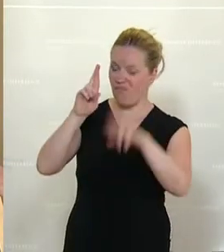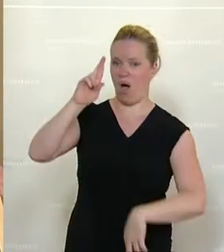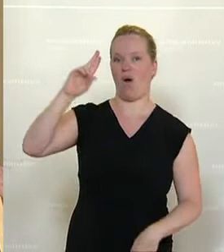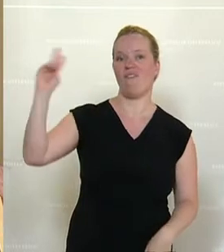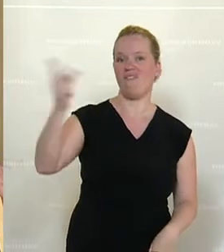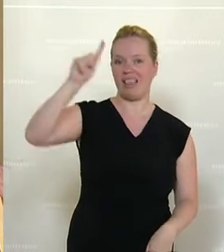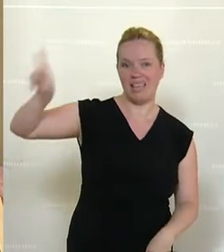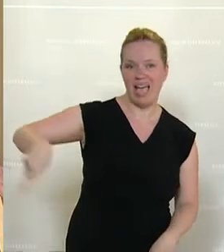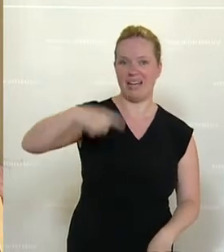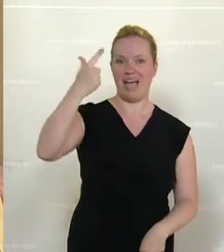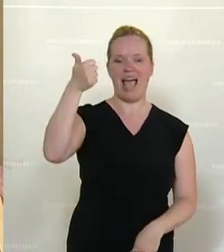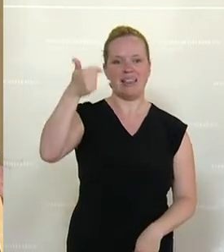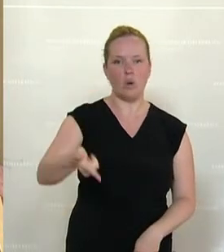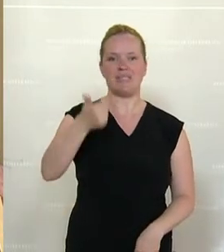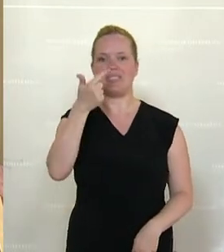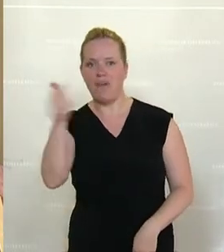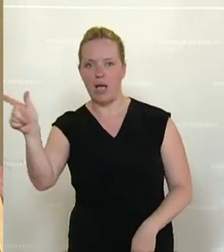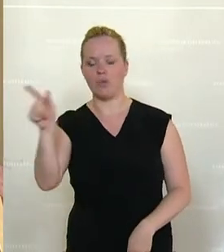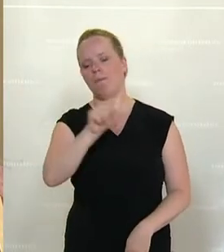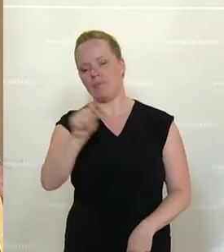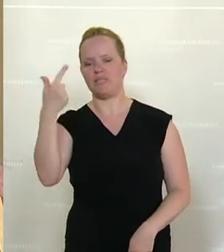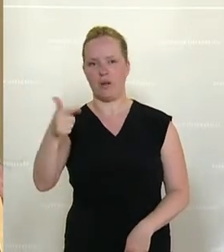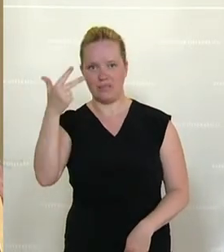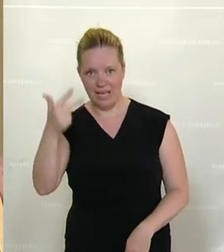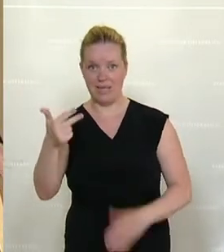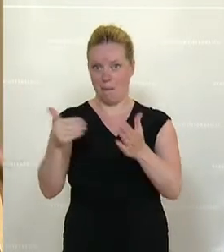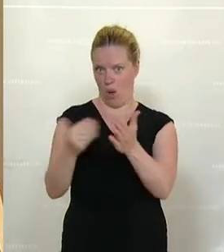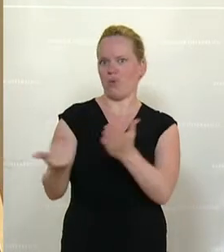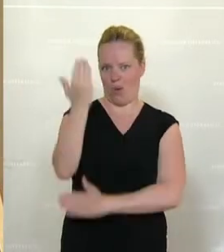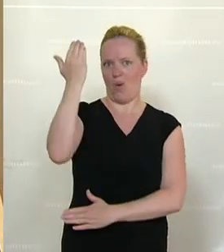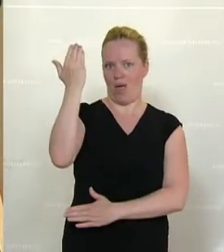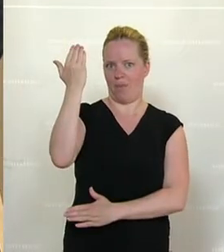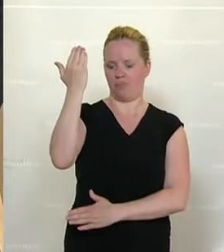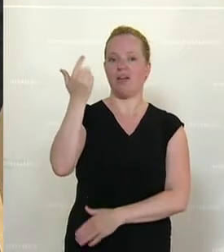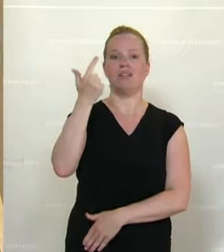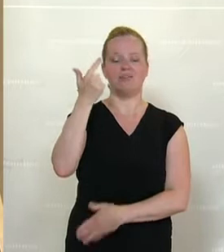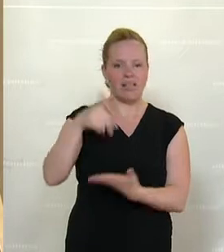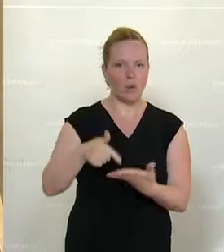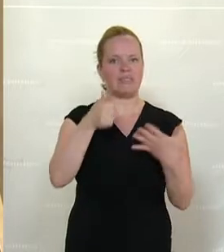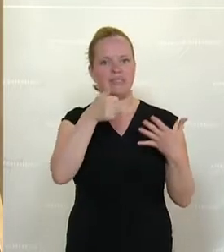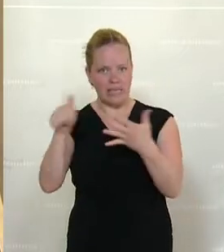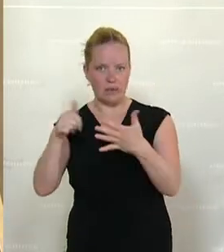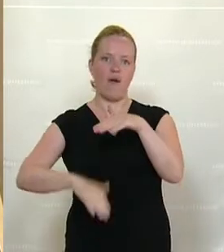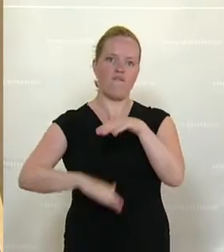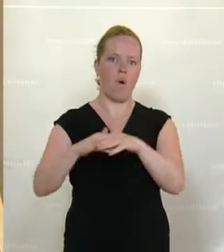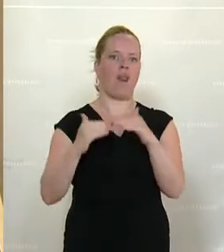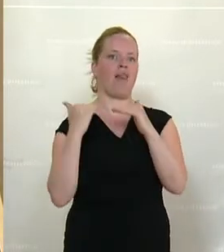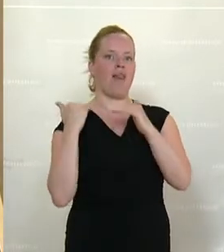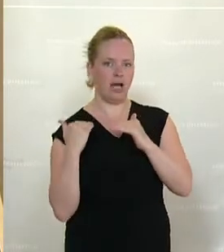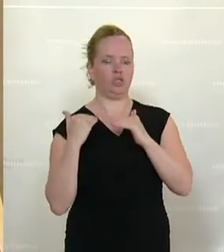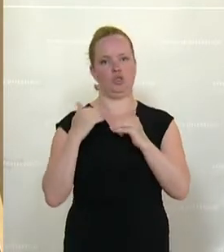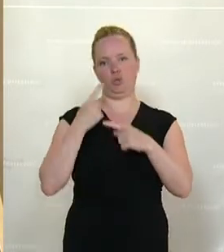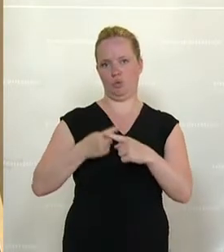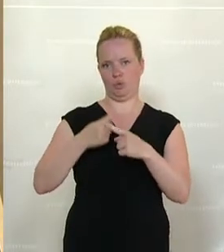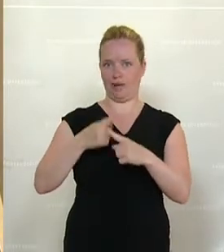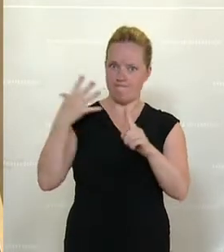Windräder brauchen wir bis zum Jahre 2030, dass wir die 2600 Volllaststunden, die hier notwendig sind,